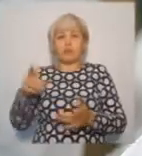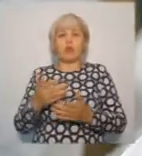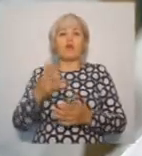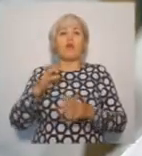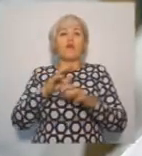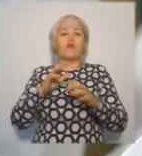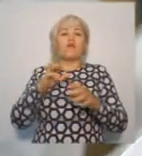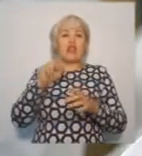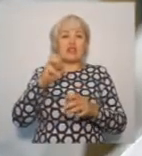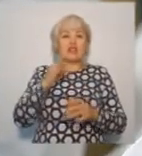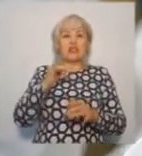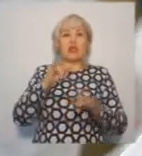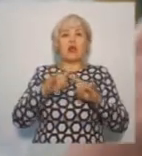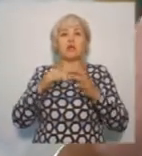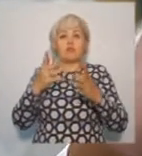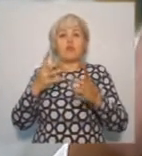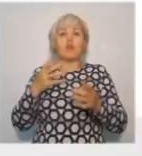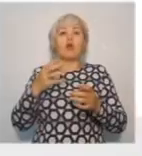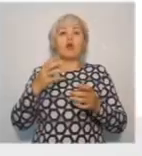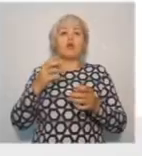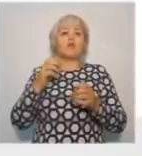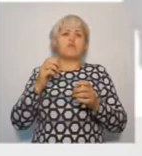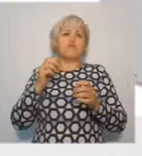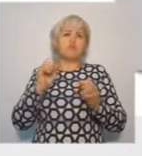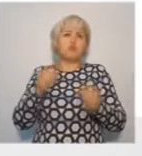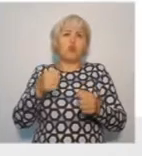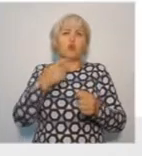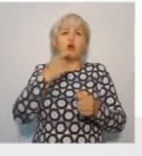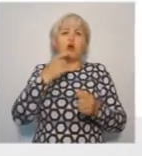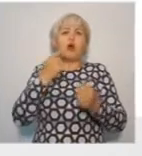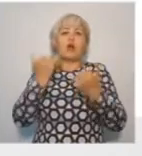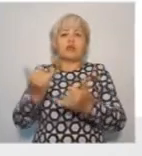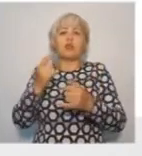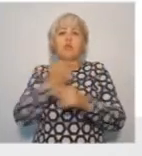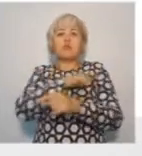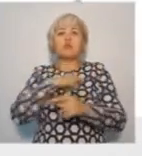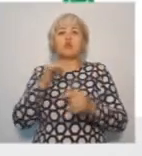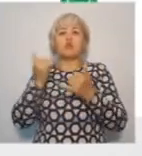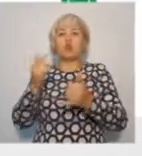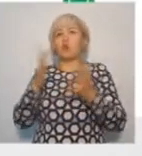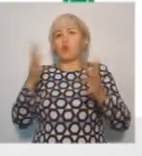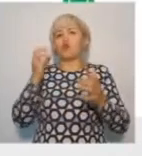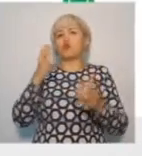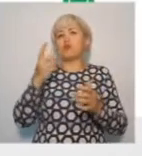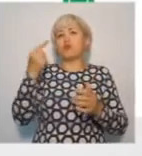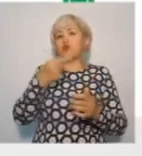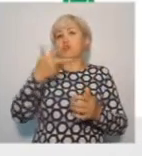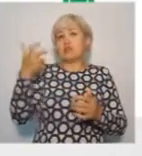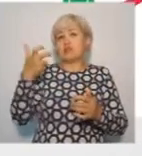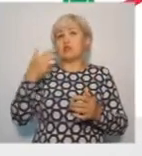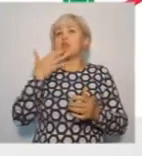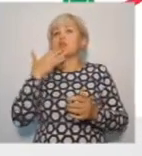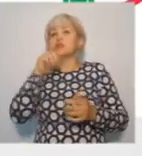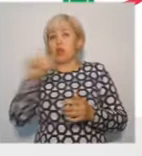получении медицинской помощи именно в нашем регионе. Власть Тихонтамансийского автономного округа намерена оказать медицинские услуги более чем 1